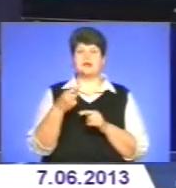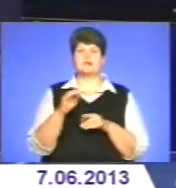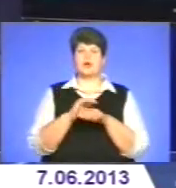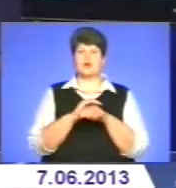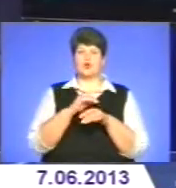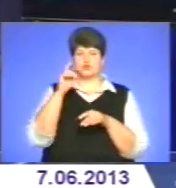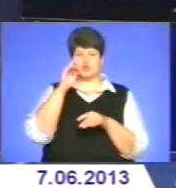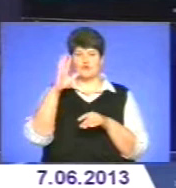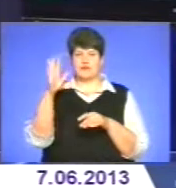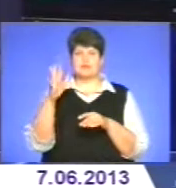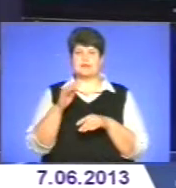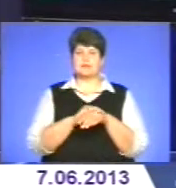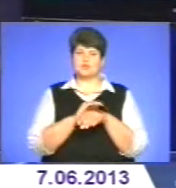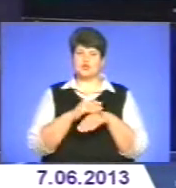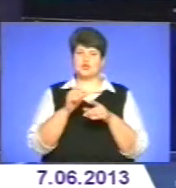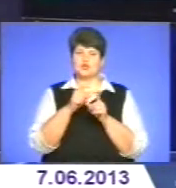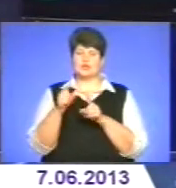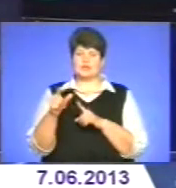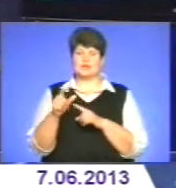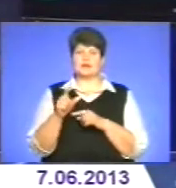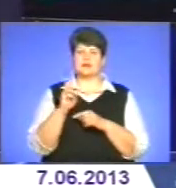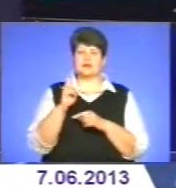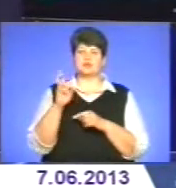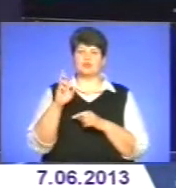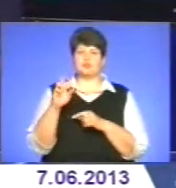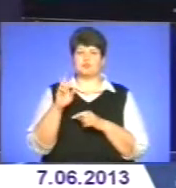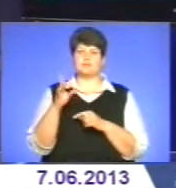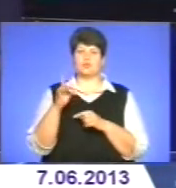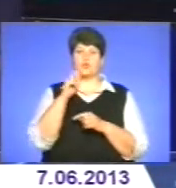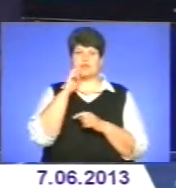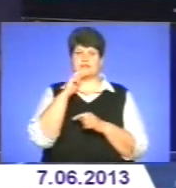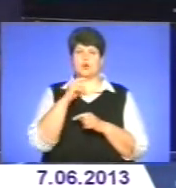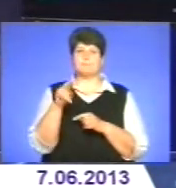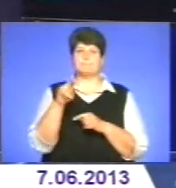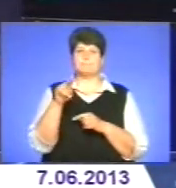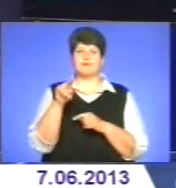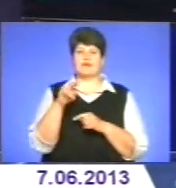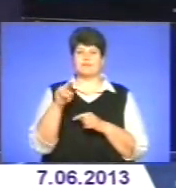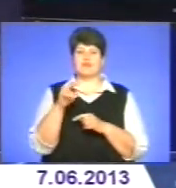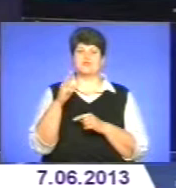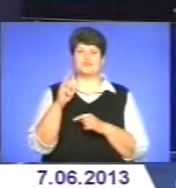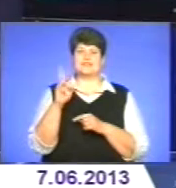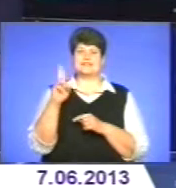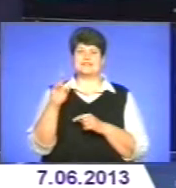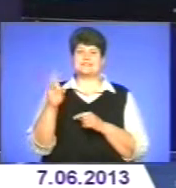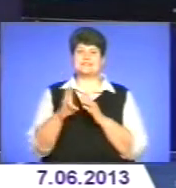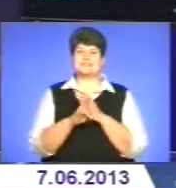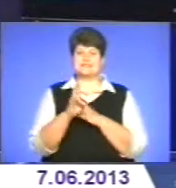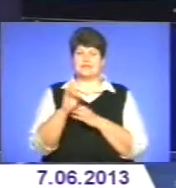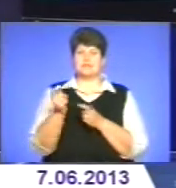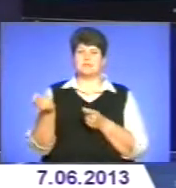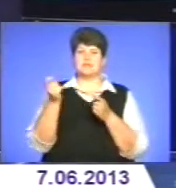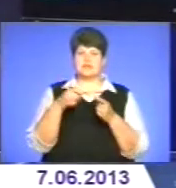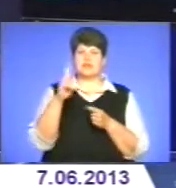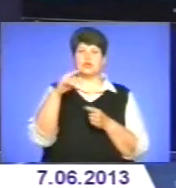архиєпископа Тернопільського Кременецького Бучацького Української Православної Церкви Київського Патріархату Нестора прибуде ікона